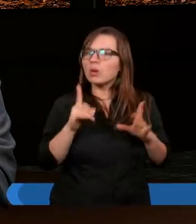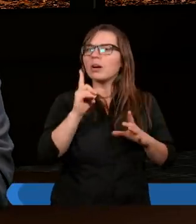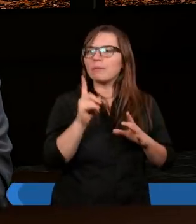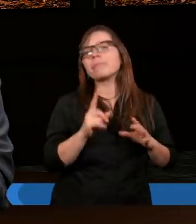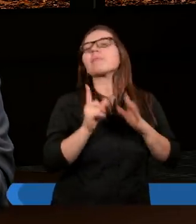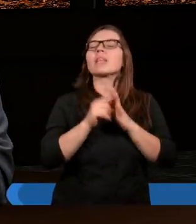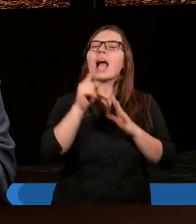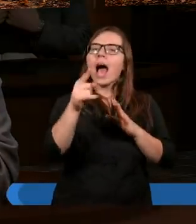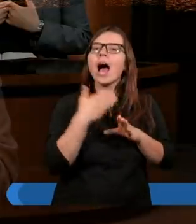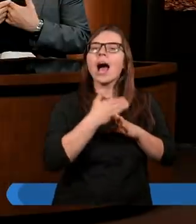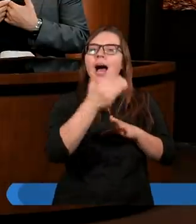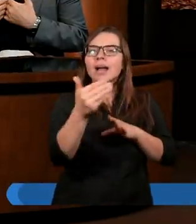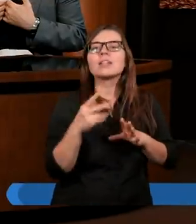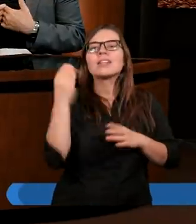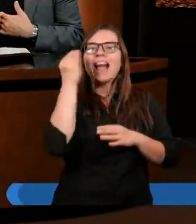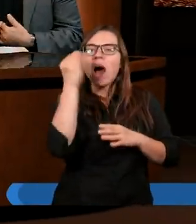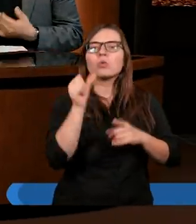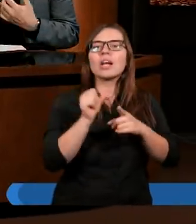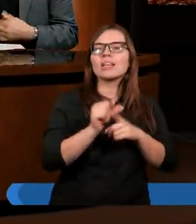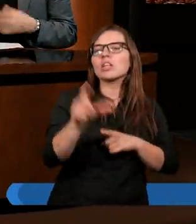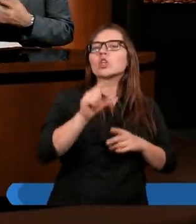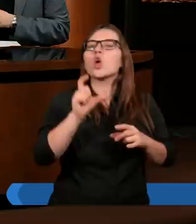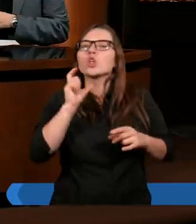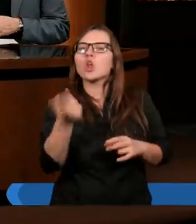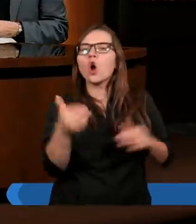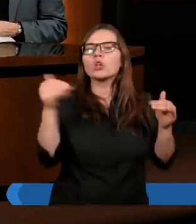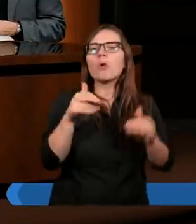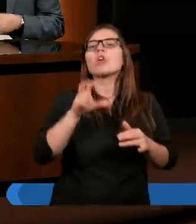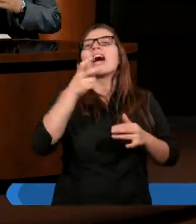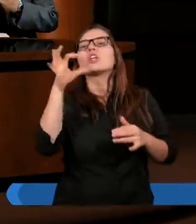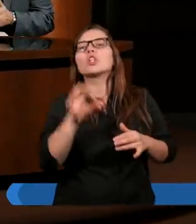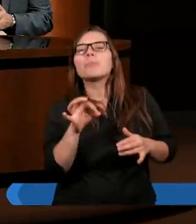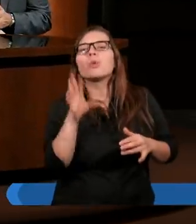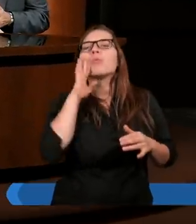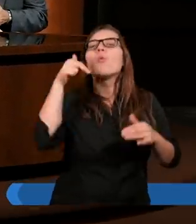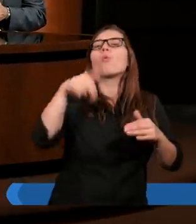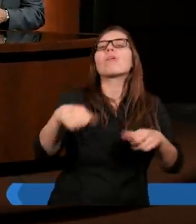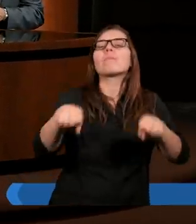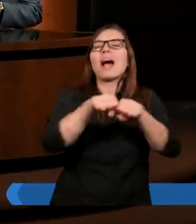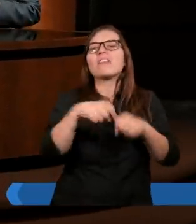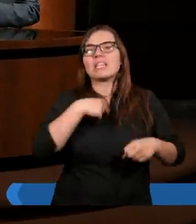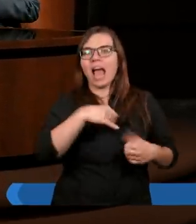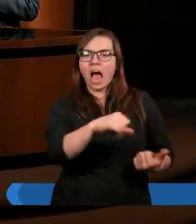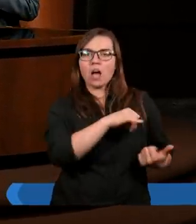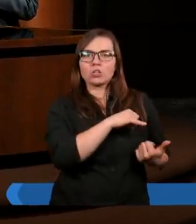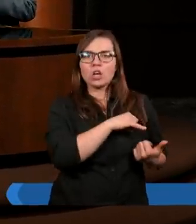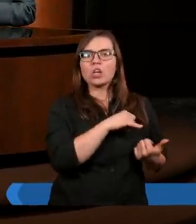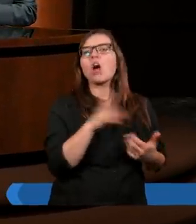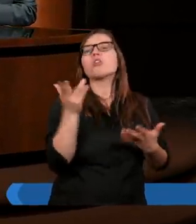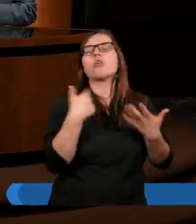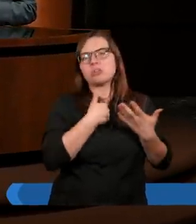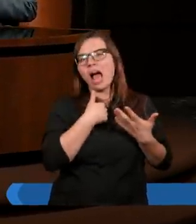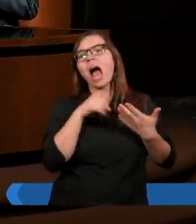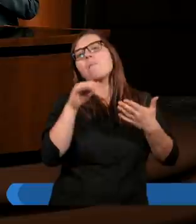Jesteśmy jak gdyby tacy nauczeni, że coś można czymś usprawiedliwić. No i więc jeżeli ja zgrzeszyłem, to teraz pójdę, zrobię